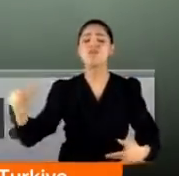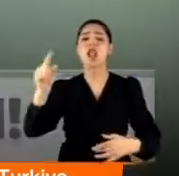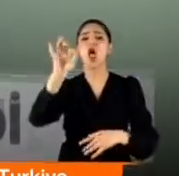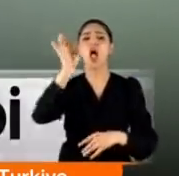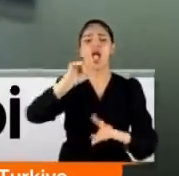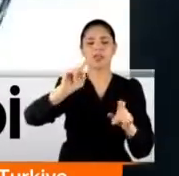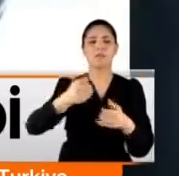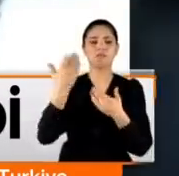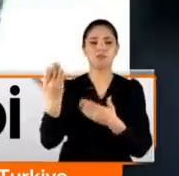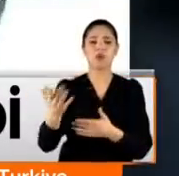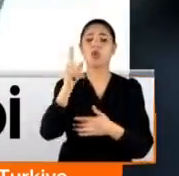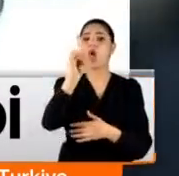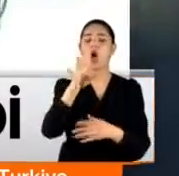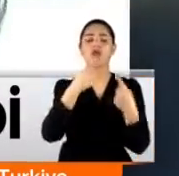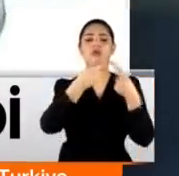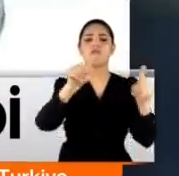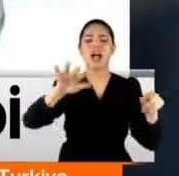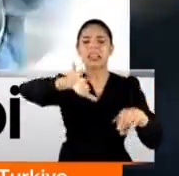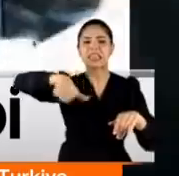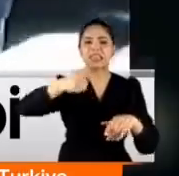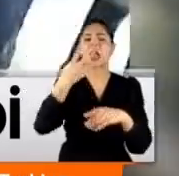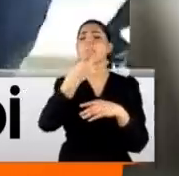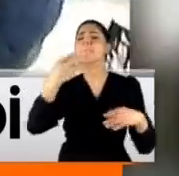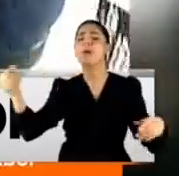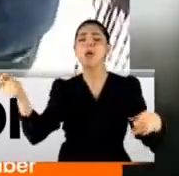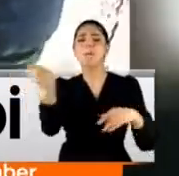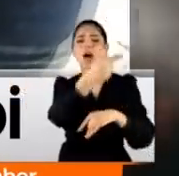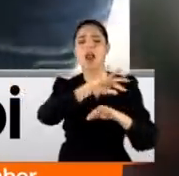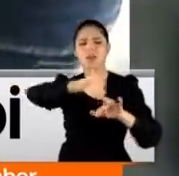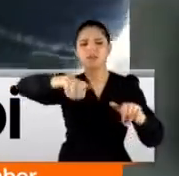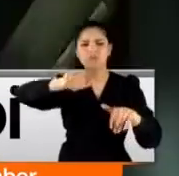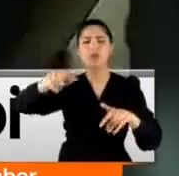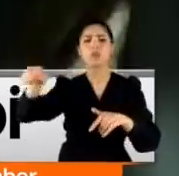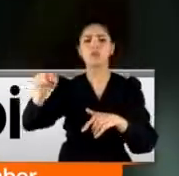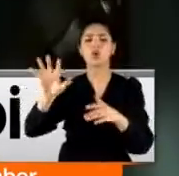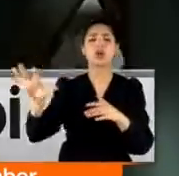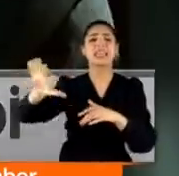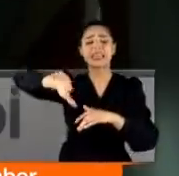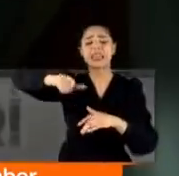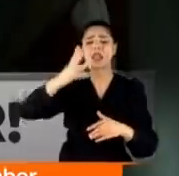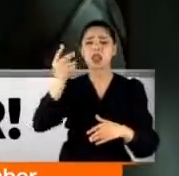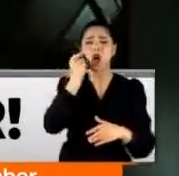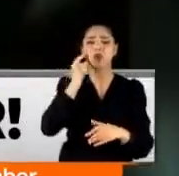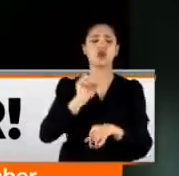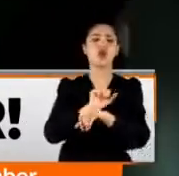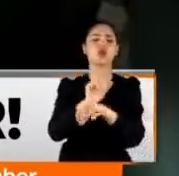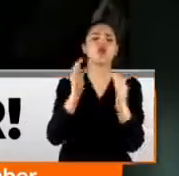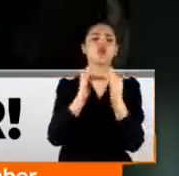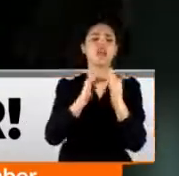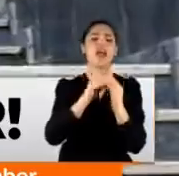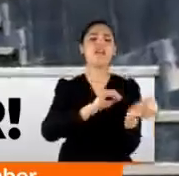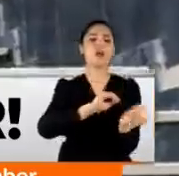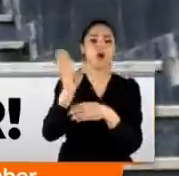altın ele geçirildi. 14 farklı soygundan milyonlarca liralık vurgun yaptıkları belirlenen hırsızlar tutuklanarak cezaevine